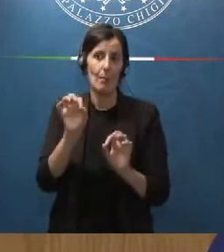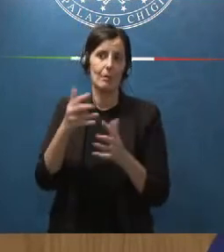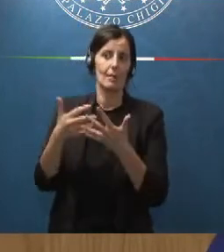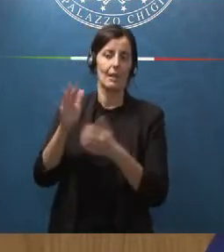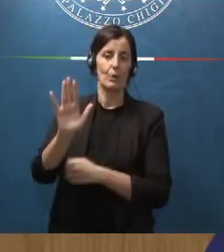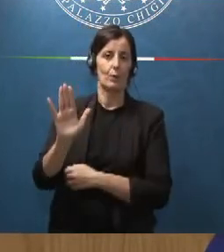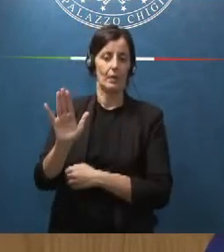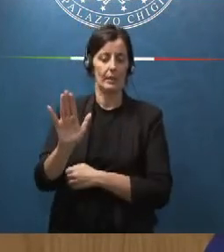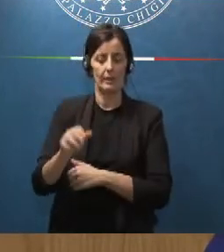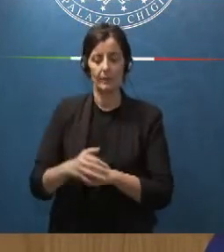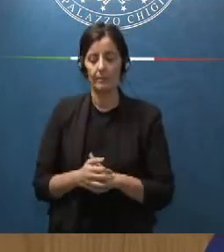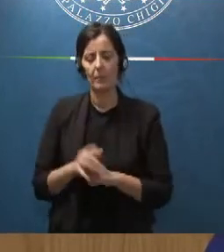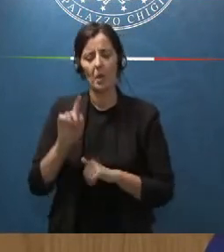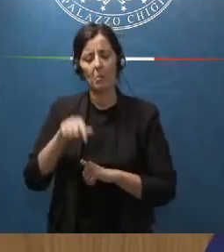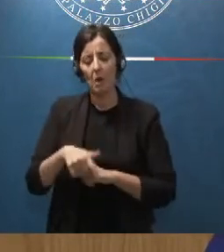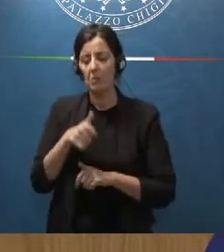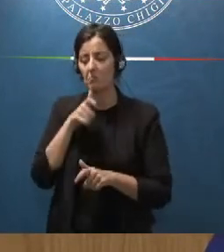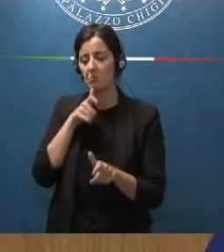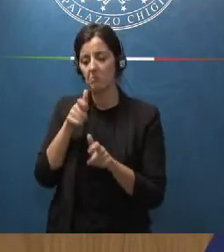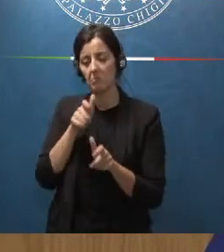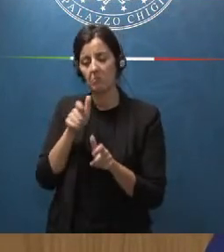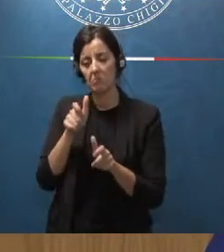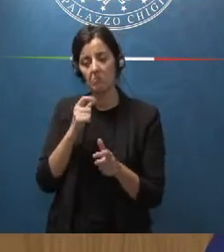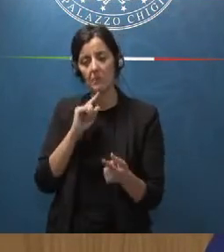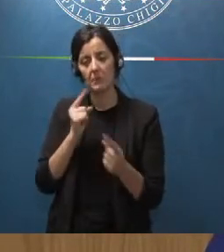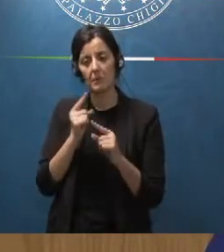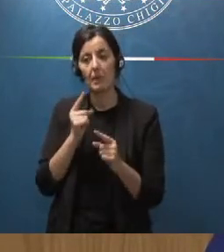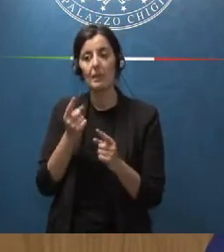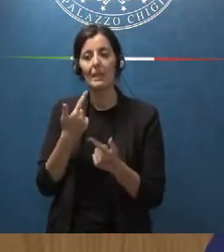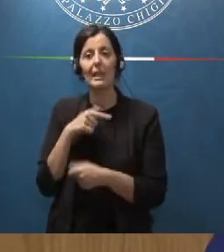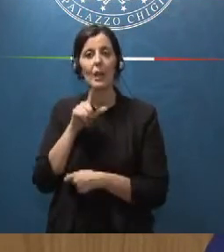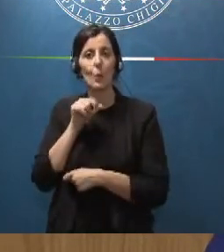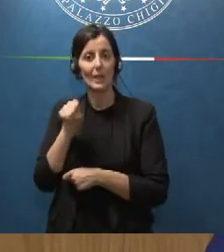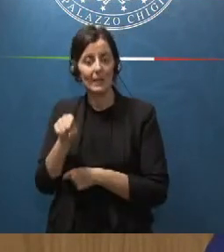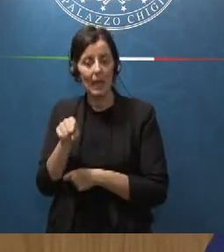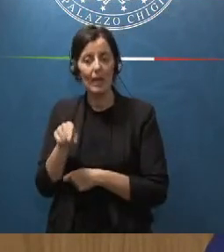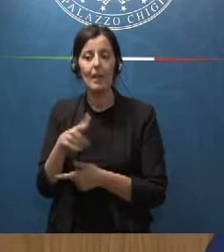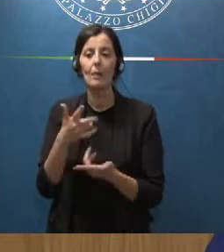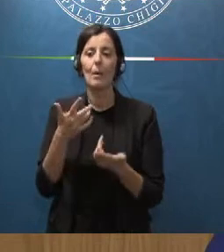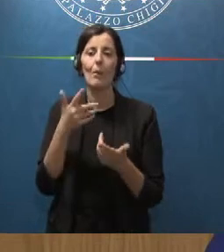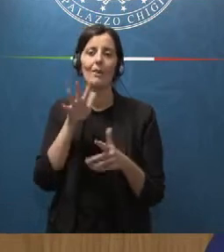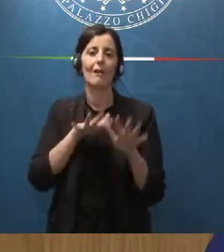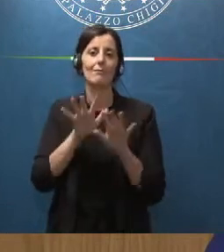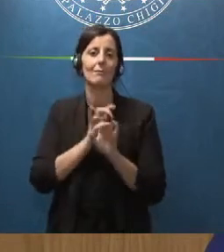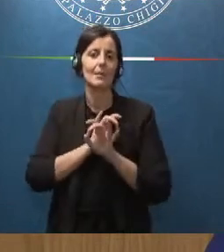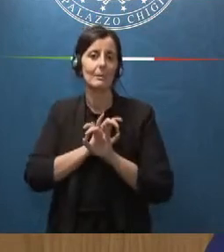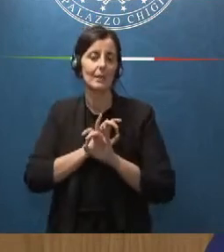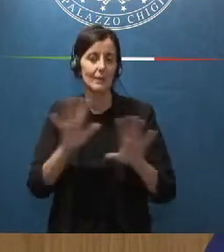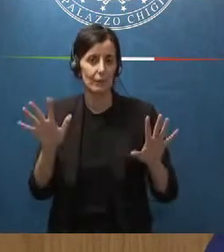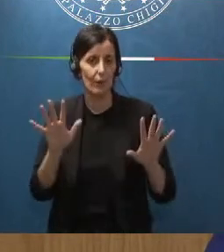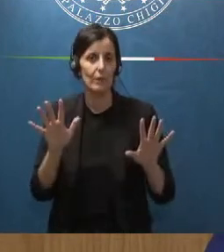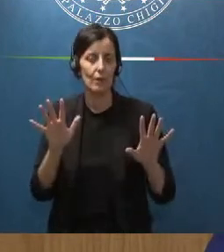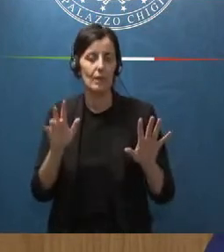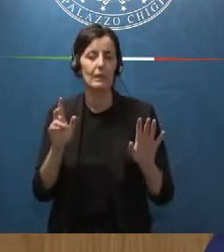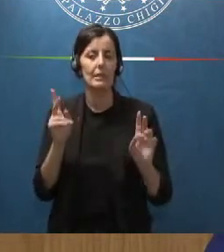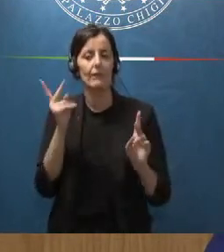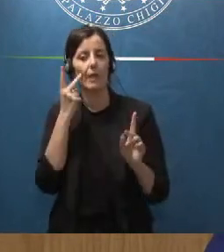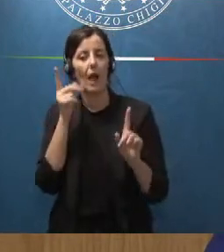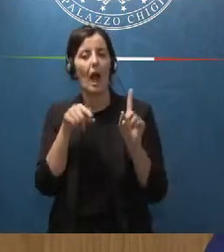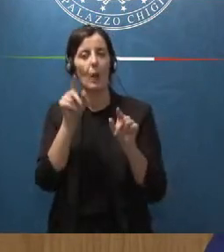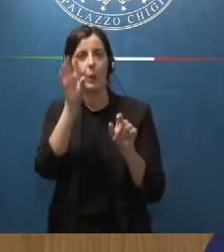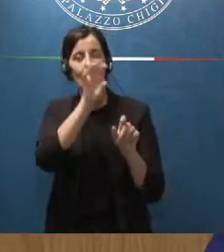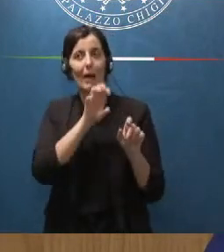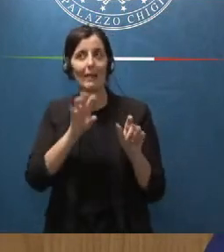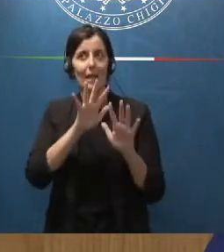abbiamo parlato di twitter della libertà di informazione delle limitazioni che ci sono in alcuni